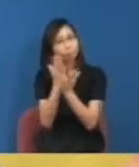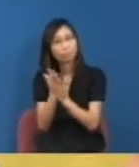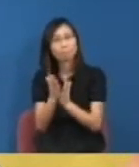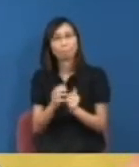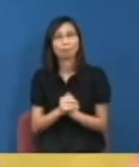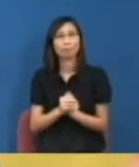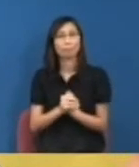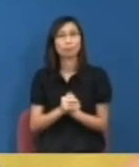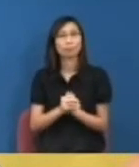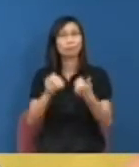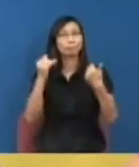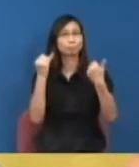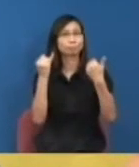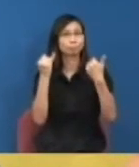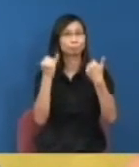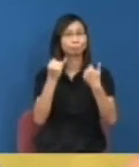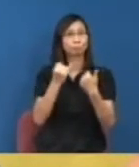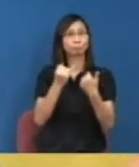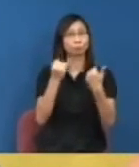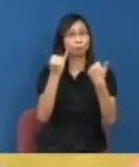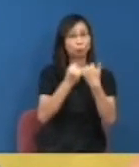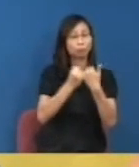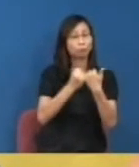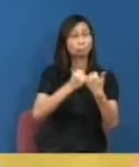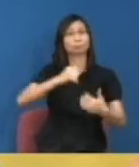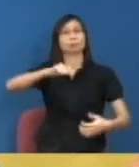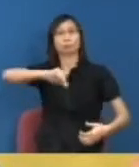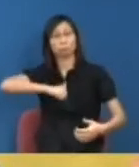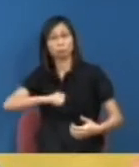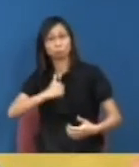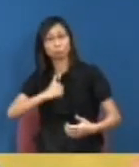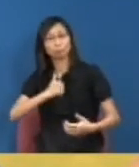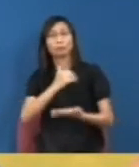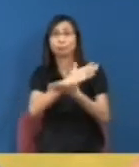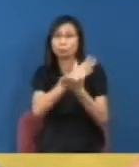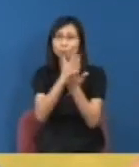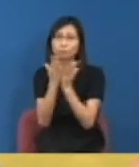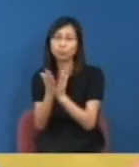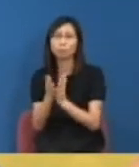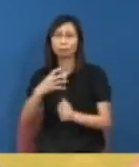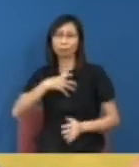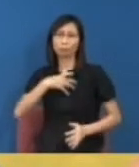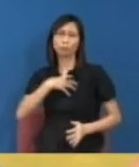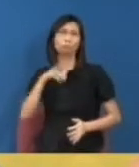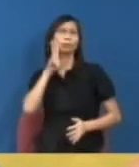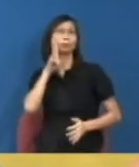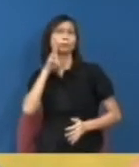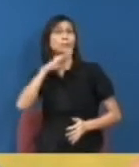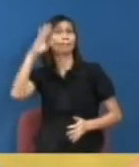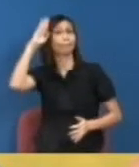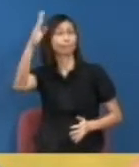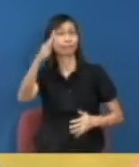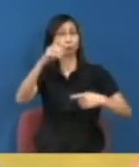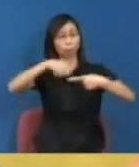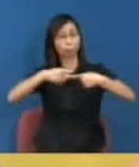由學生學生會的幹事到老師當日的一些遭遇都被人感覺到似乎跟理想中一間大